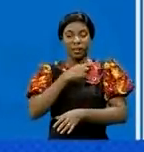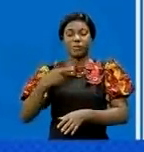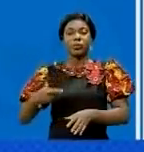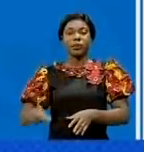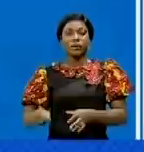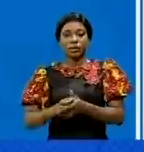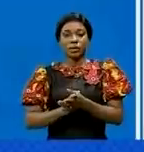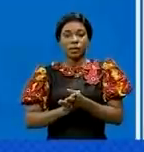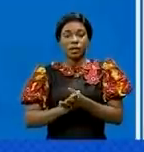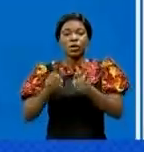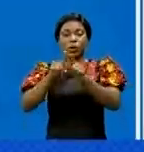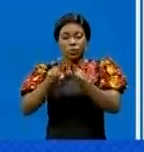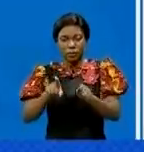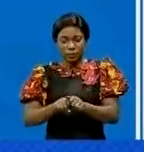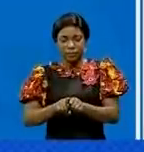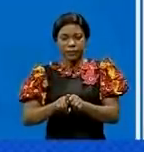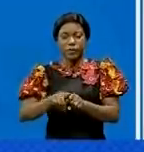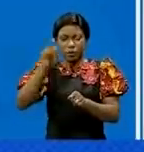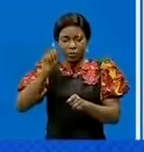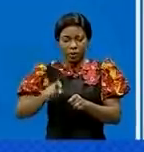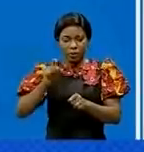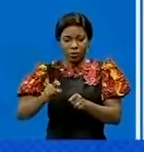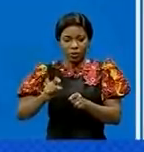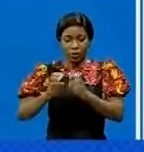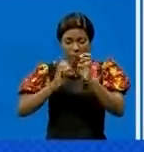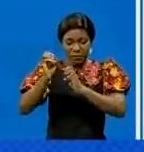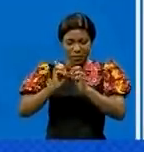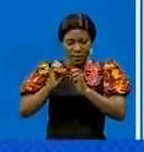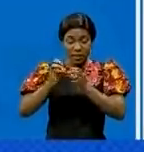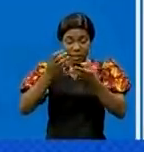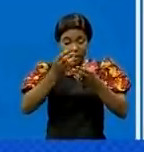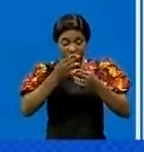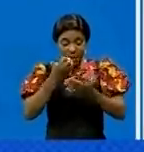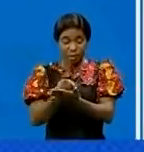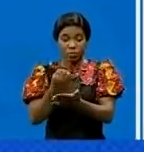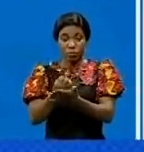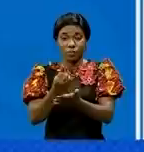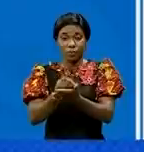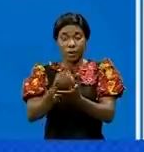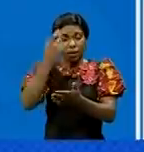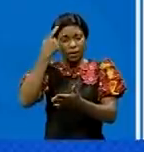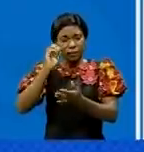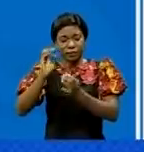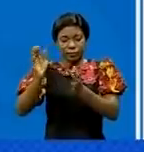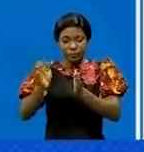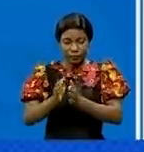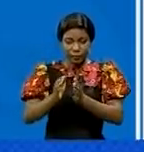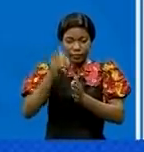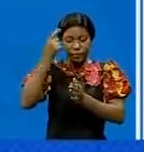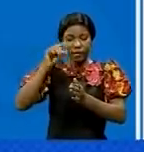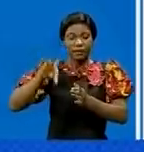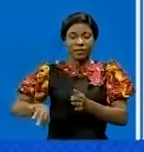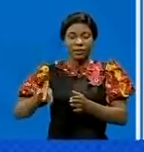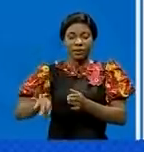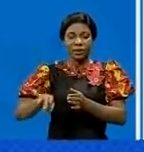l'implémentation d'une série de mesures économiques conjoncturelles et structurelles adaptées à court et à moyen terme auront l'avantage